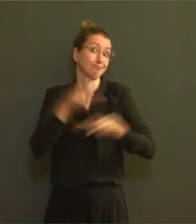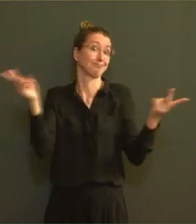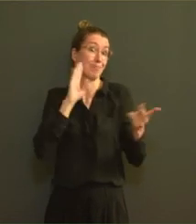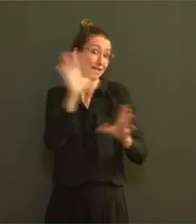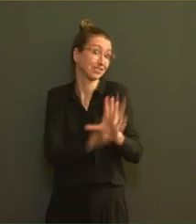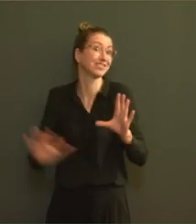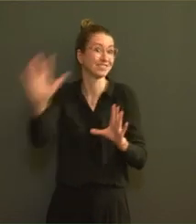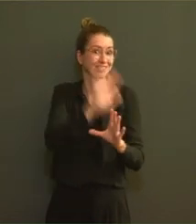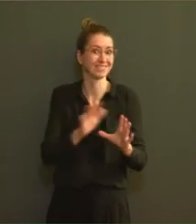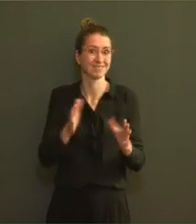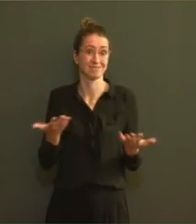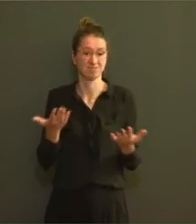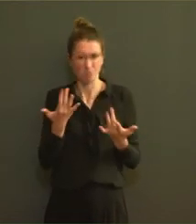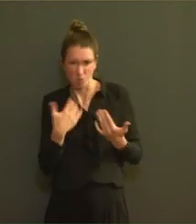ensemble que nous y arrivons.